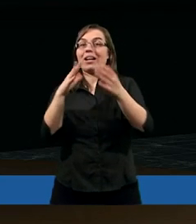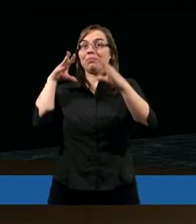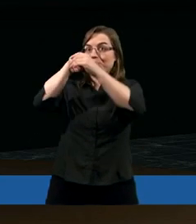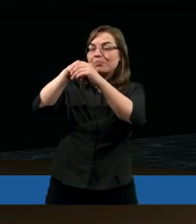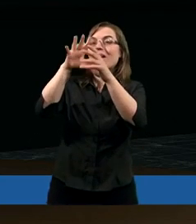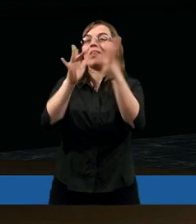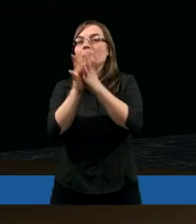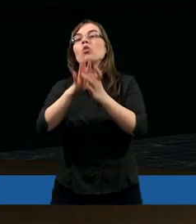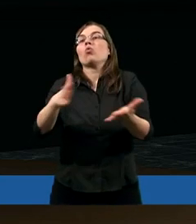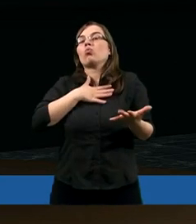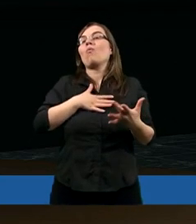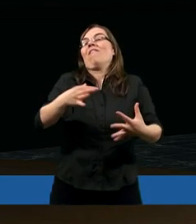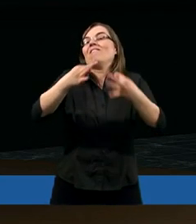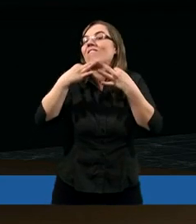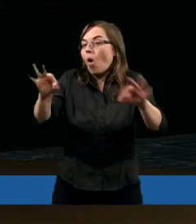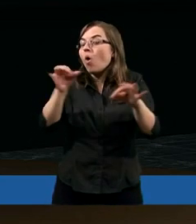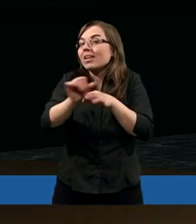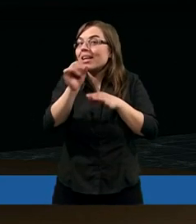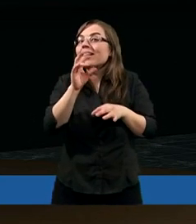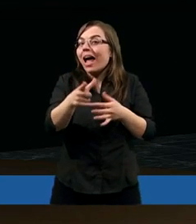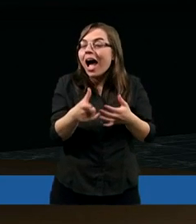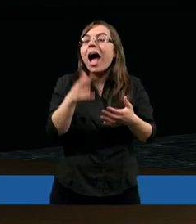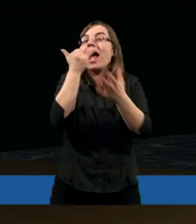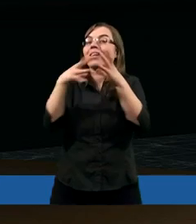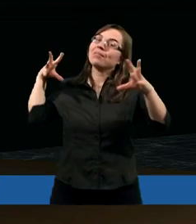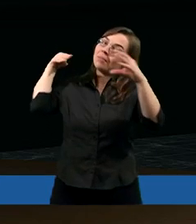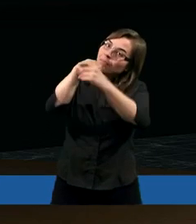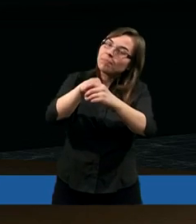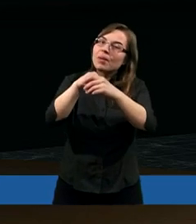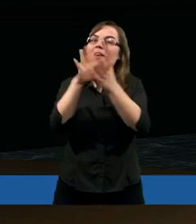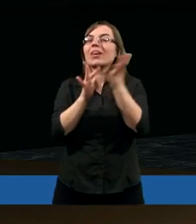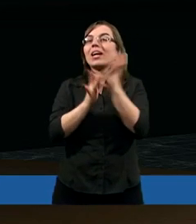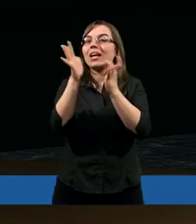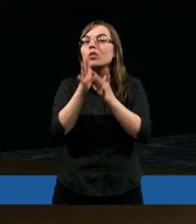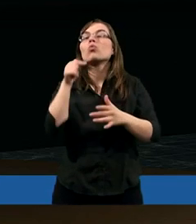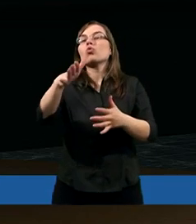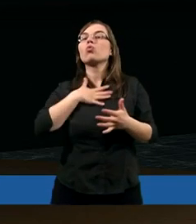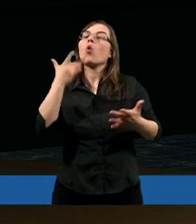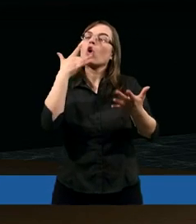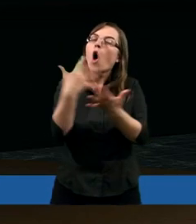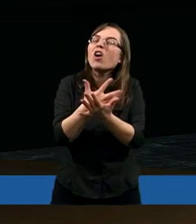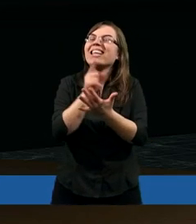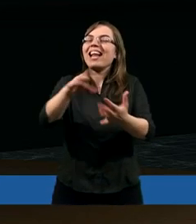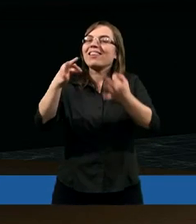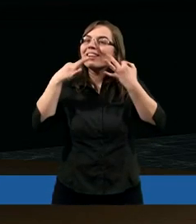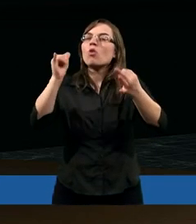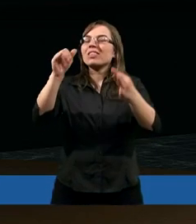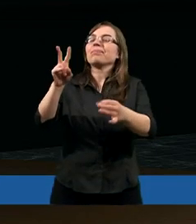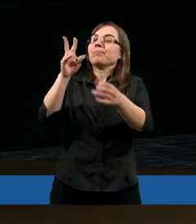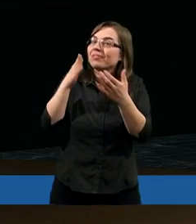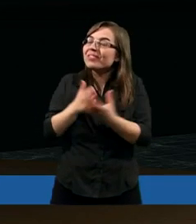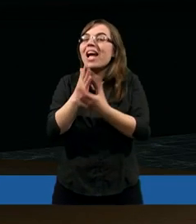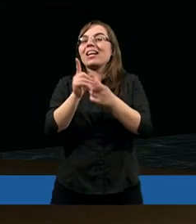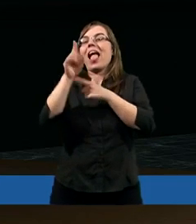jesteśmy wolni oczywiście, tak? Ale skoro jesteśmy w Chrystusie, to powinniśmy korzystać z tej wolności, tak? I